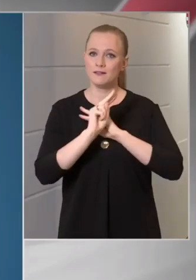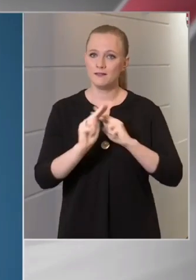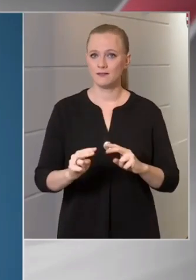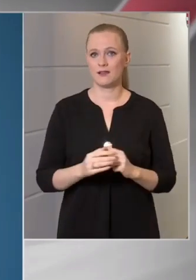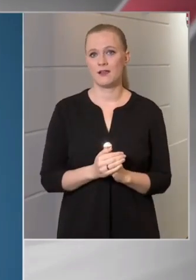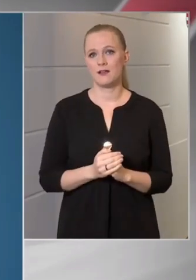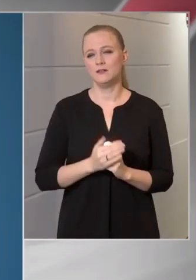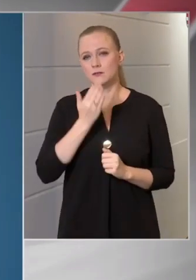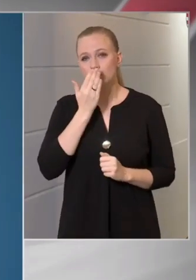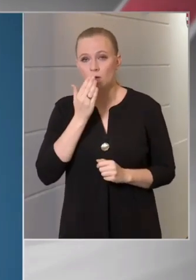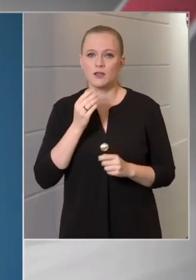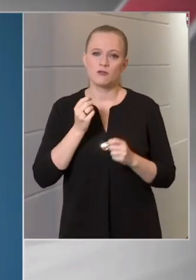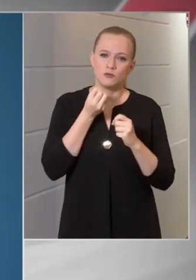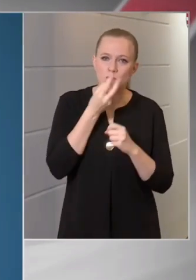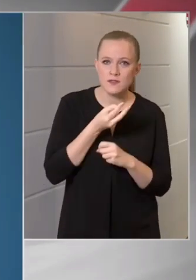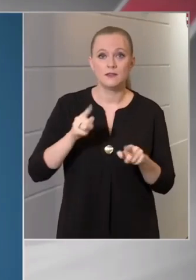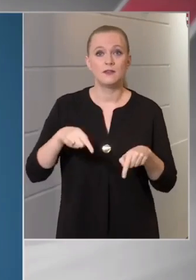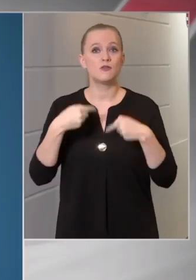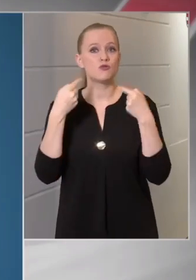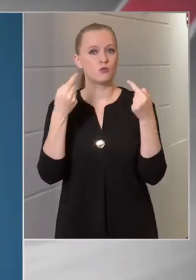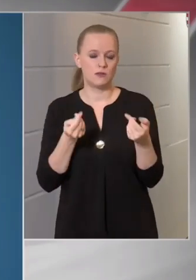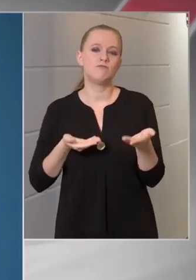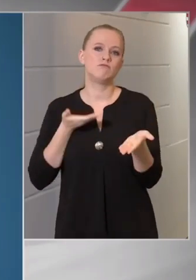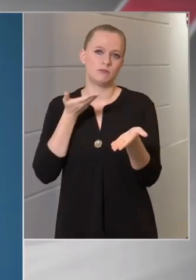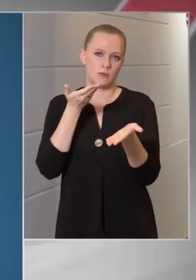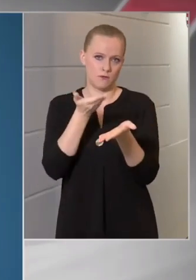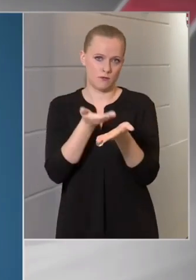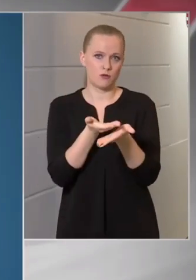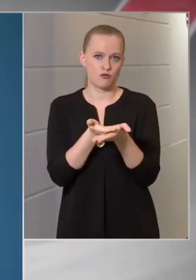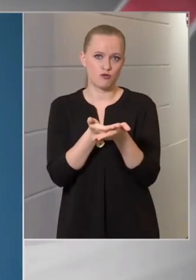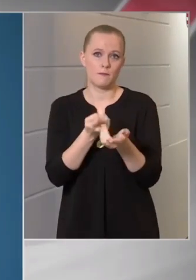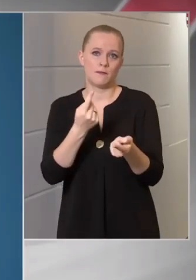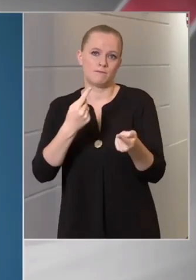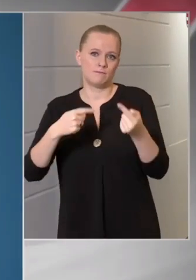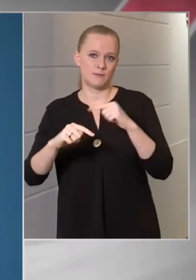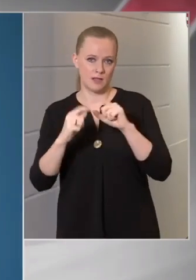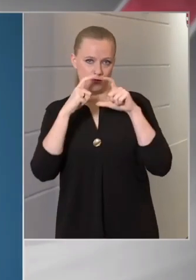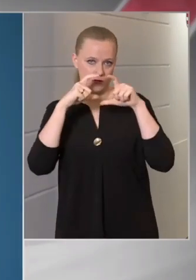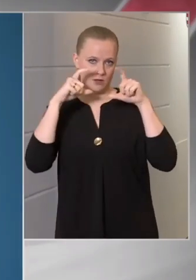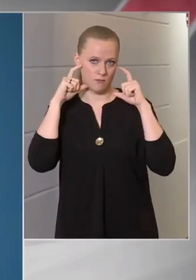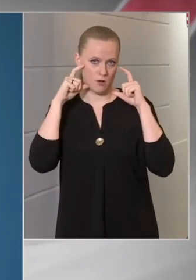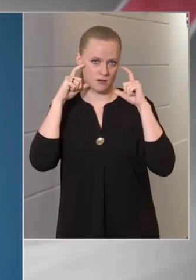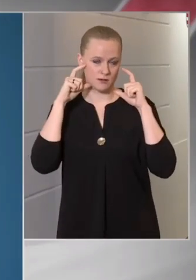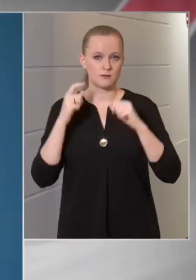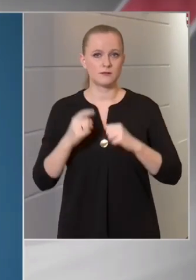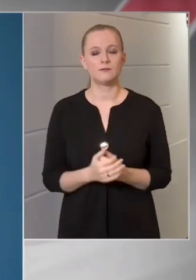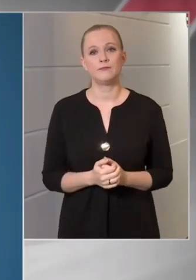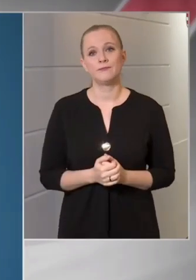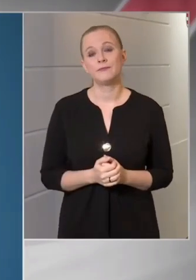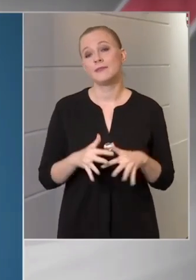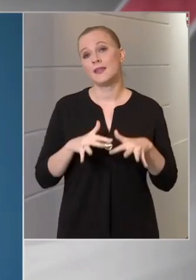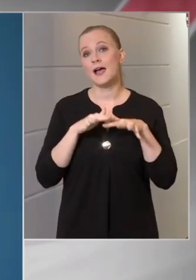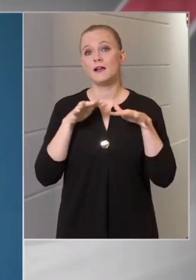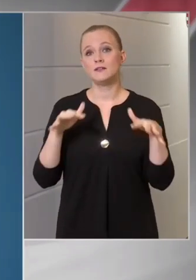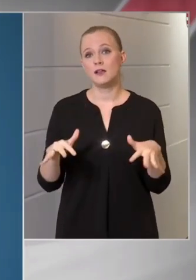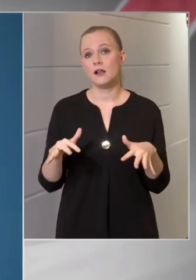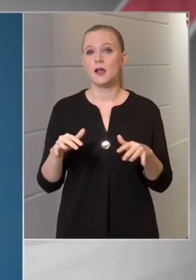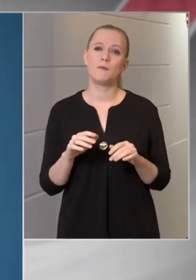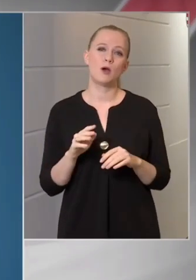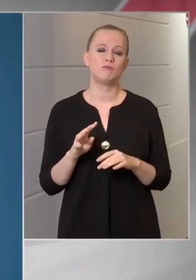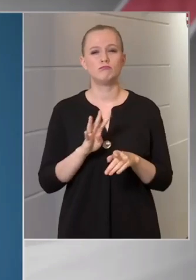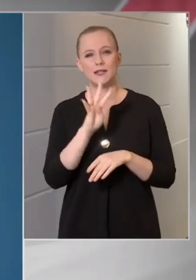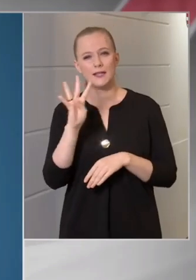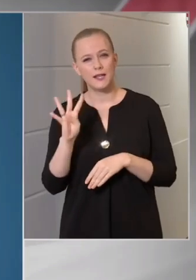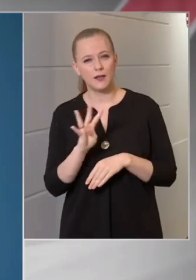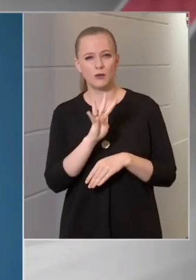Tehát egy köhög és tüsszentés után javasolt váltani a maszkon. Egyébként általában egy négy óra